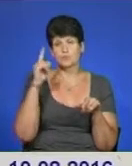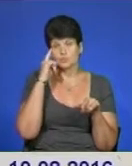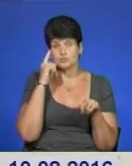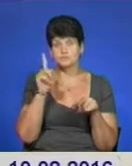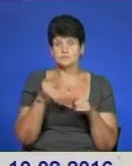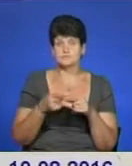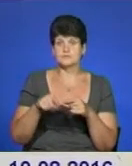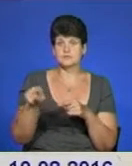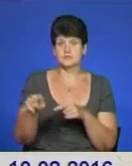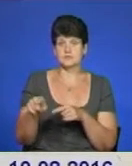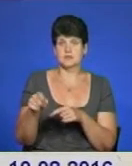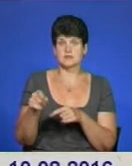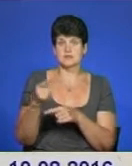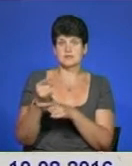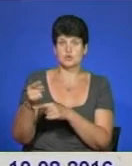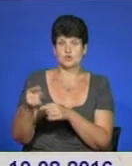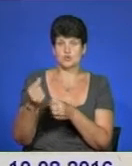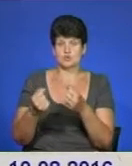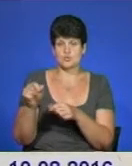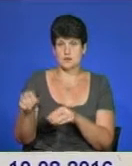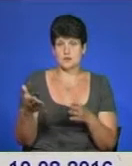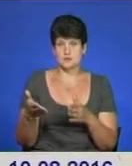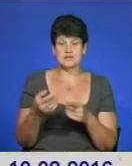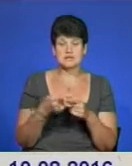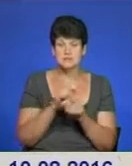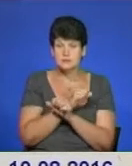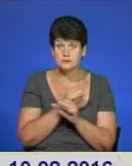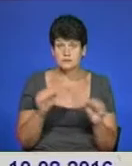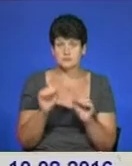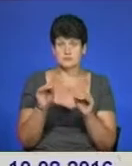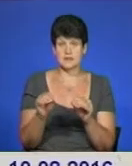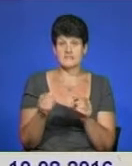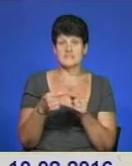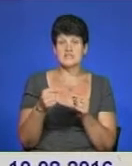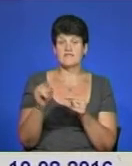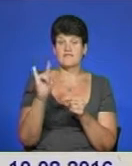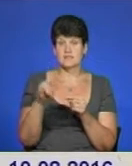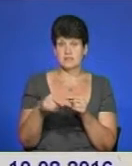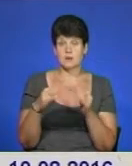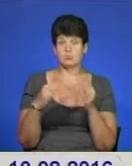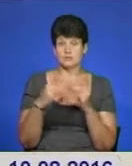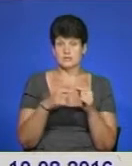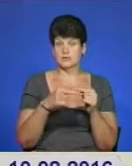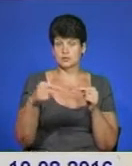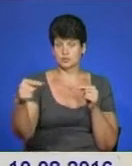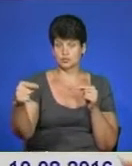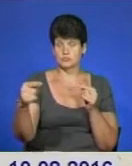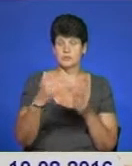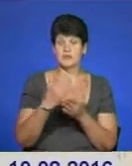стоянку, хоча стоянка тут не положена. Не положена, бо від вікна жилого будинку має бути